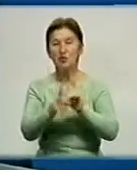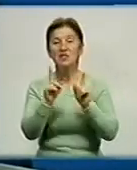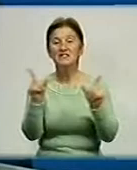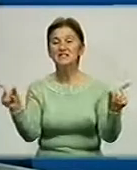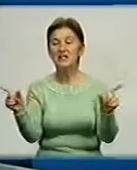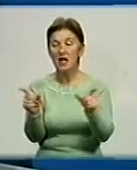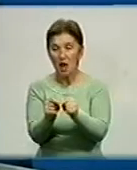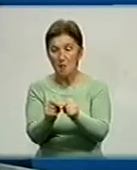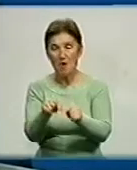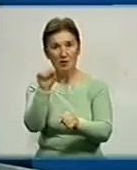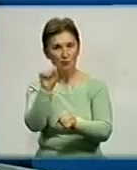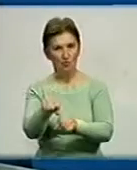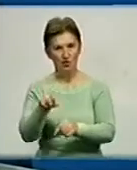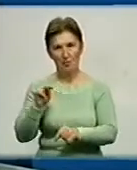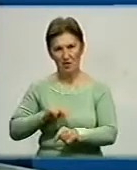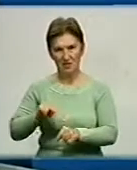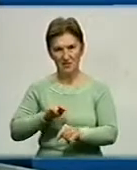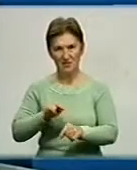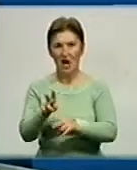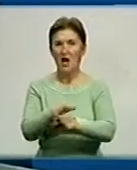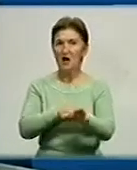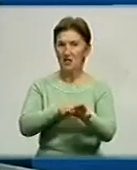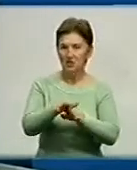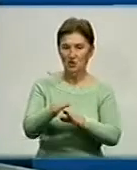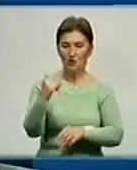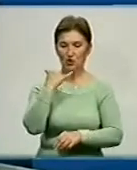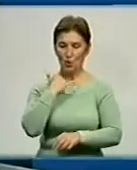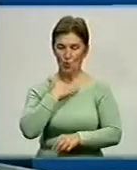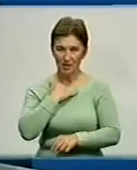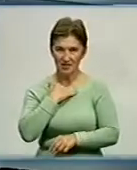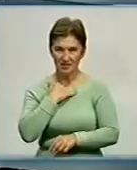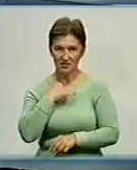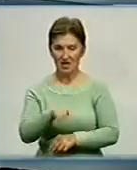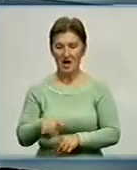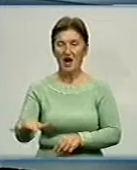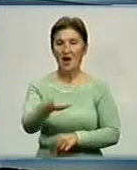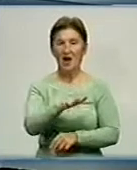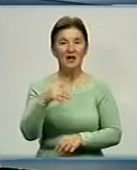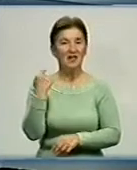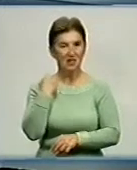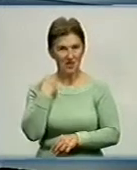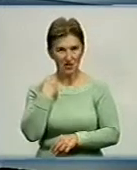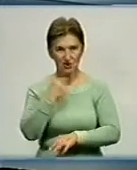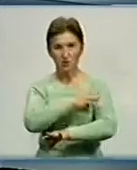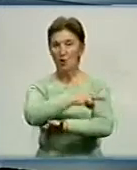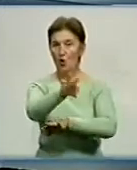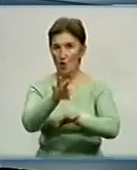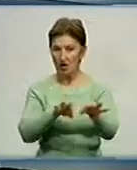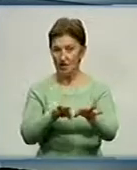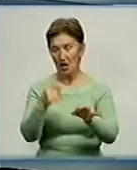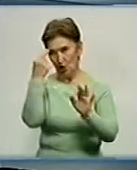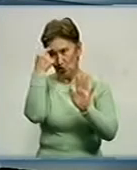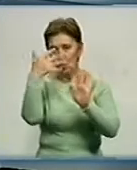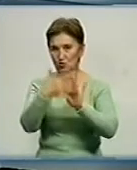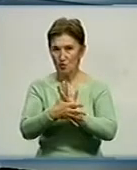відпрацювати ці технології і реалізувати вже в нас на Кіровоградщині, в Україні проекти. І ми зрозуміли, що